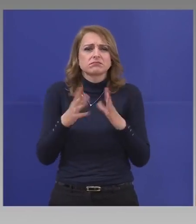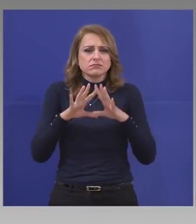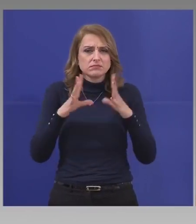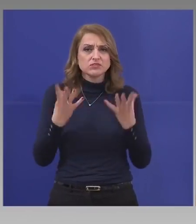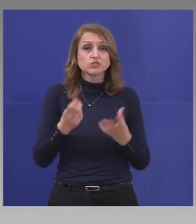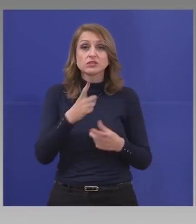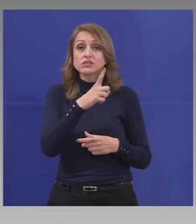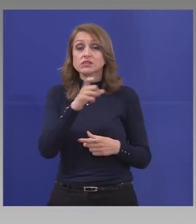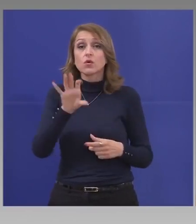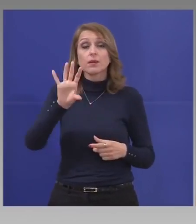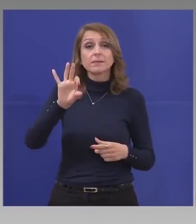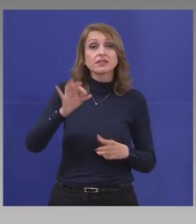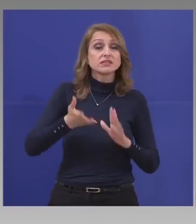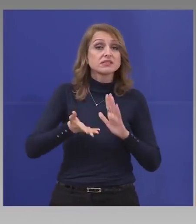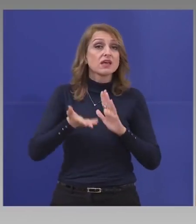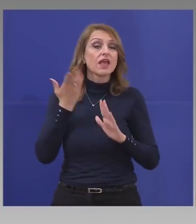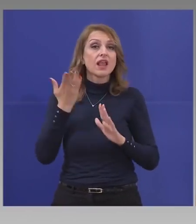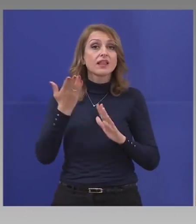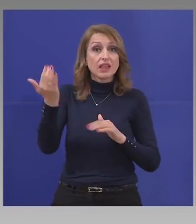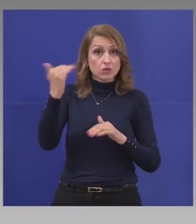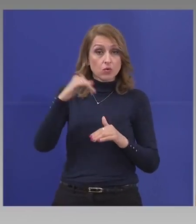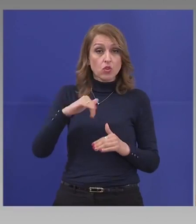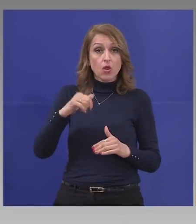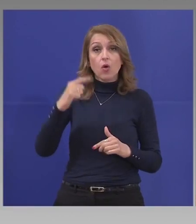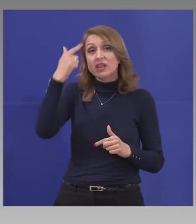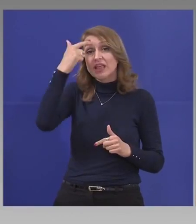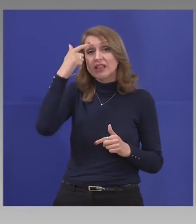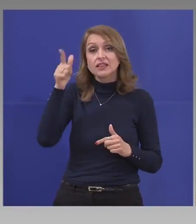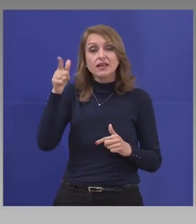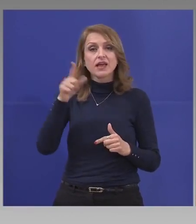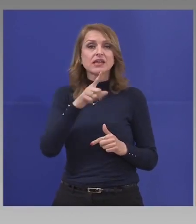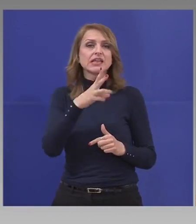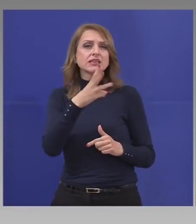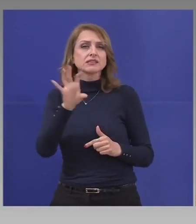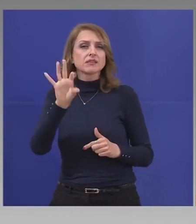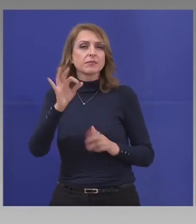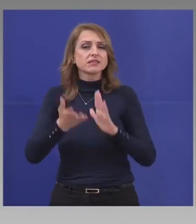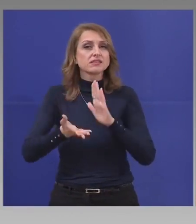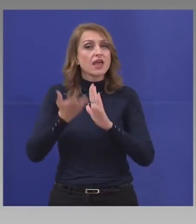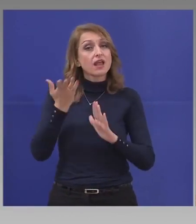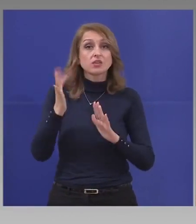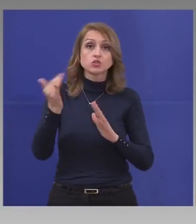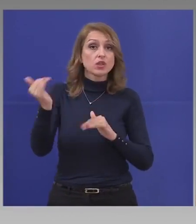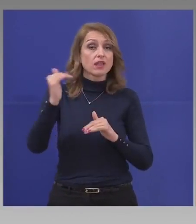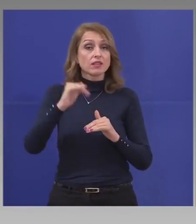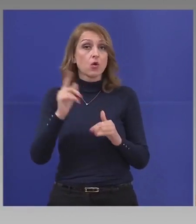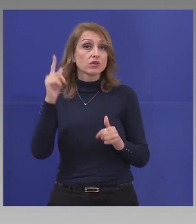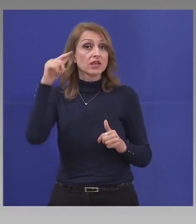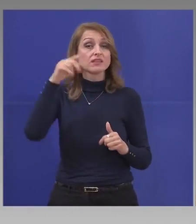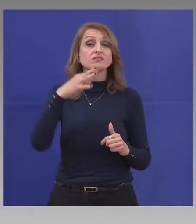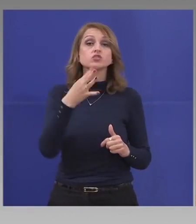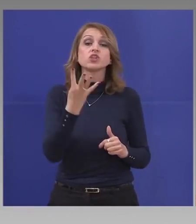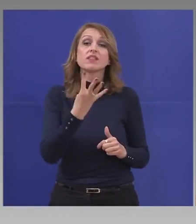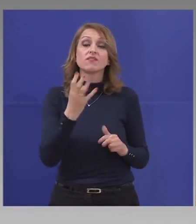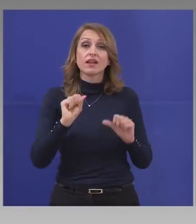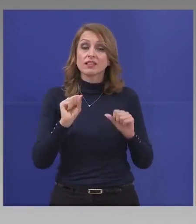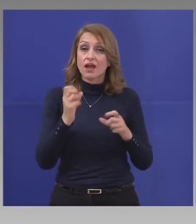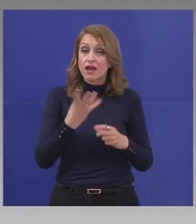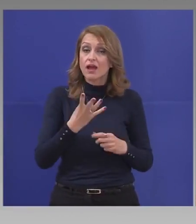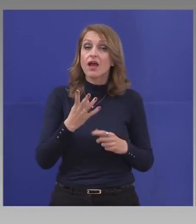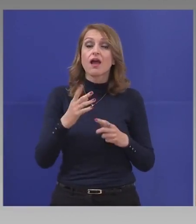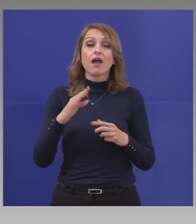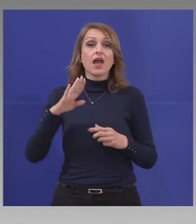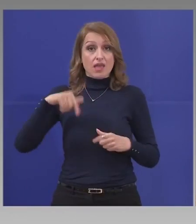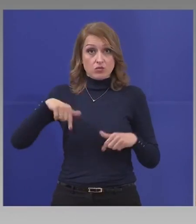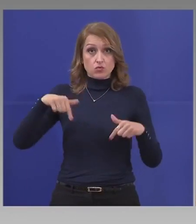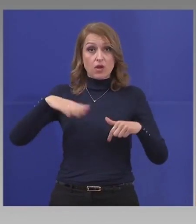150 хиляди дойдоха от Индия, още 350 хиляди чакаме в четвъртък утре. Военното интендантство утре